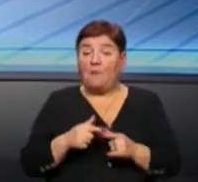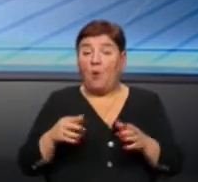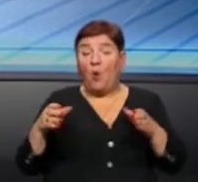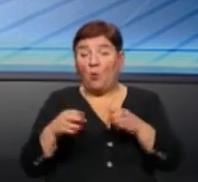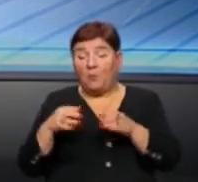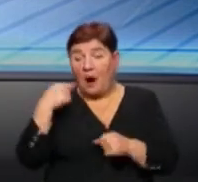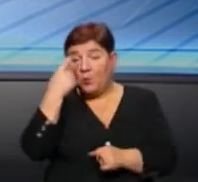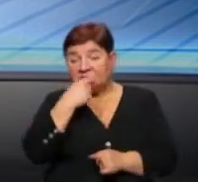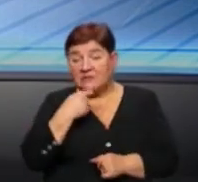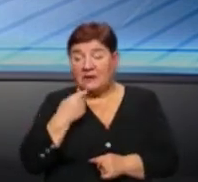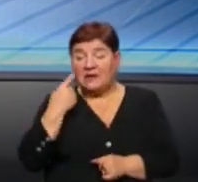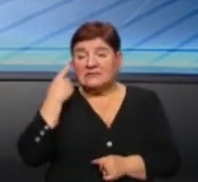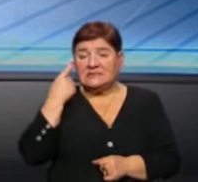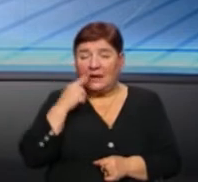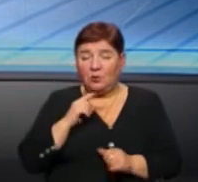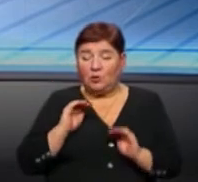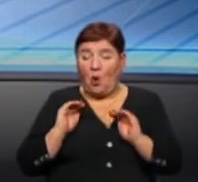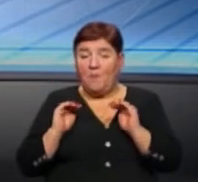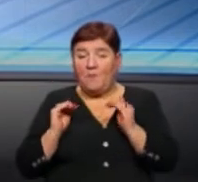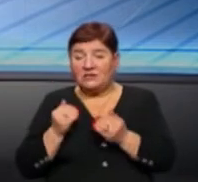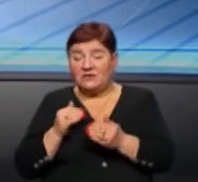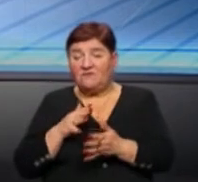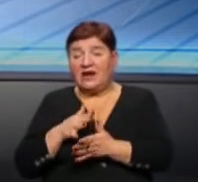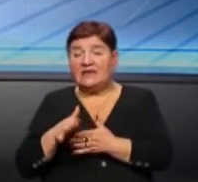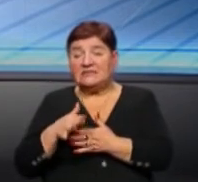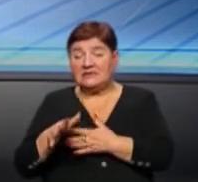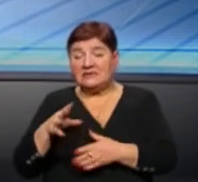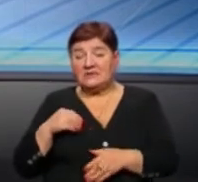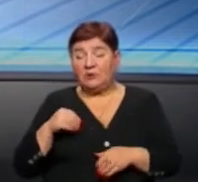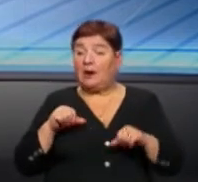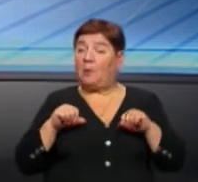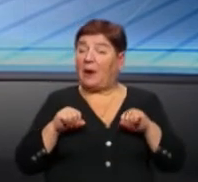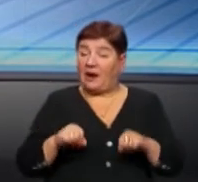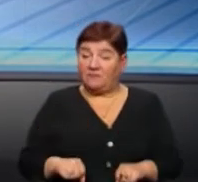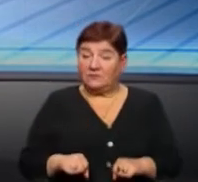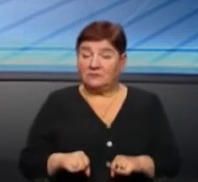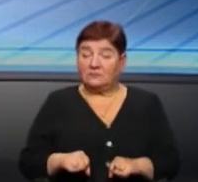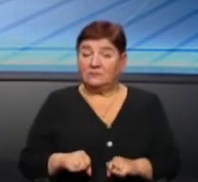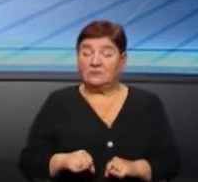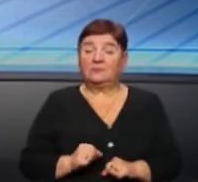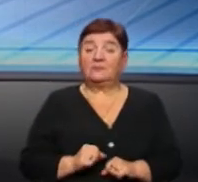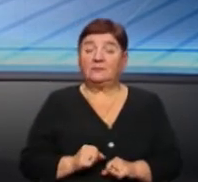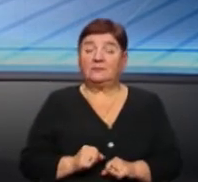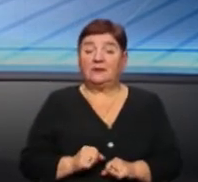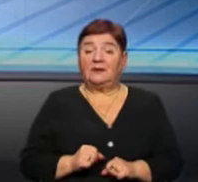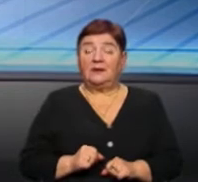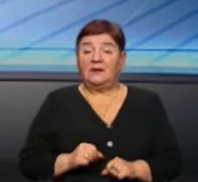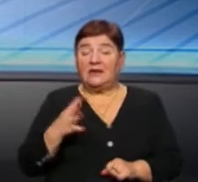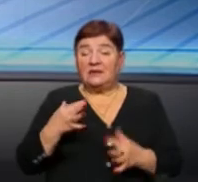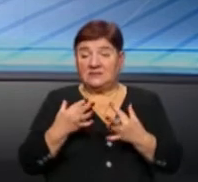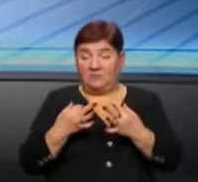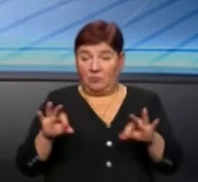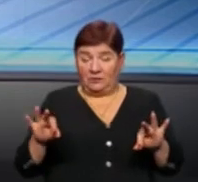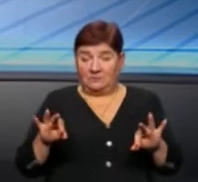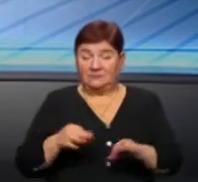група осіб зазнають певних обмежень в реалізації своїх прав та